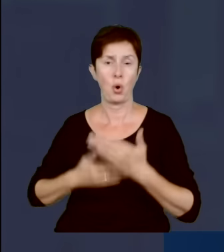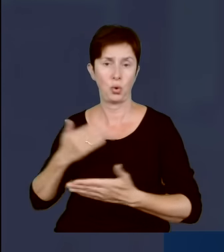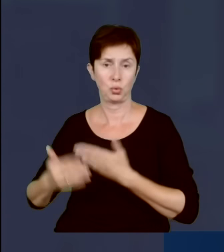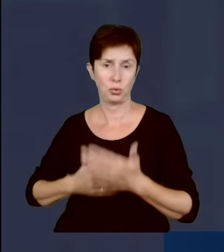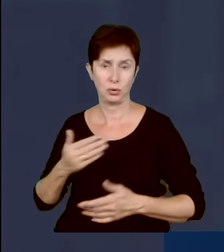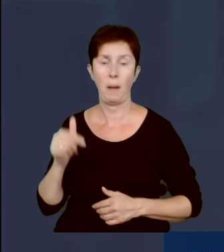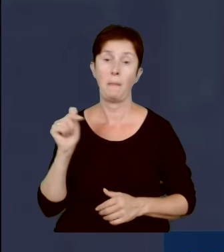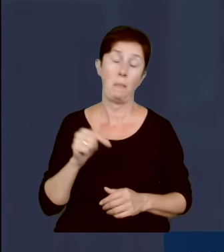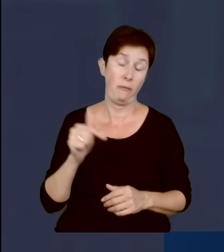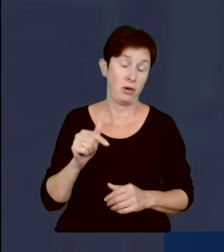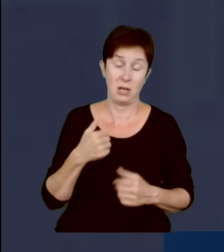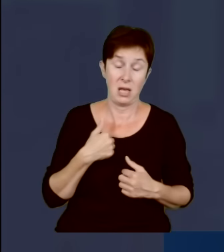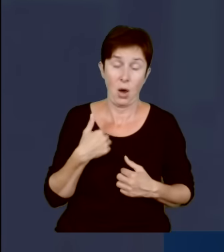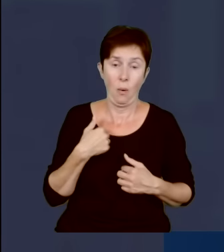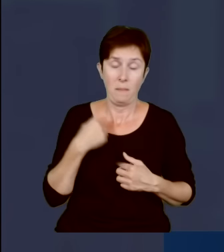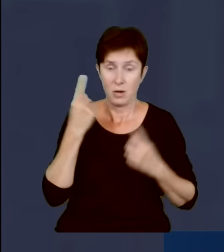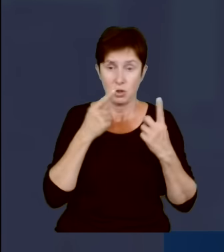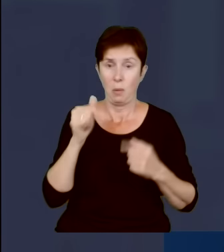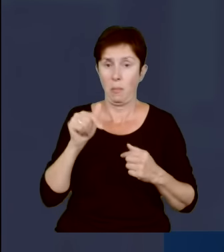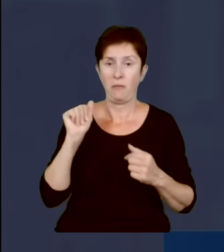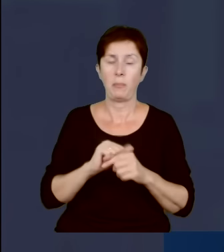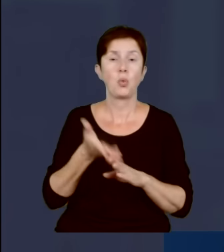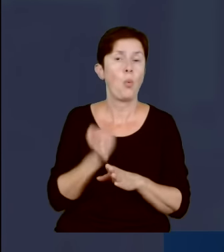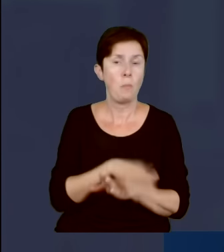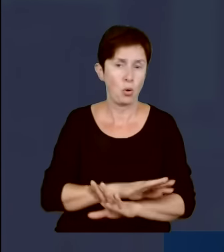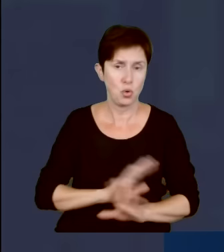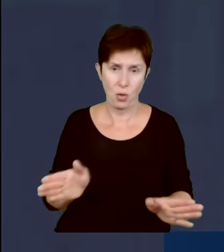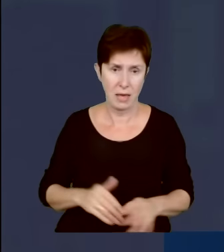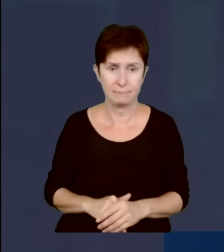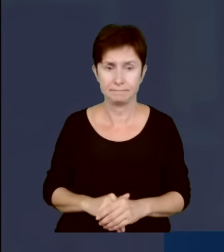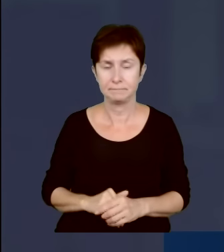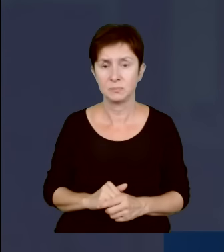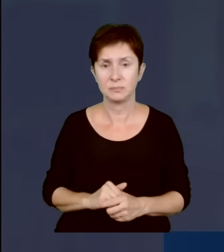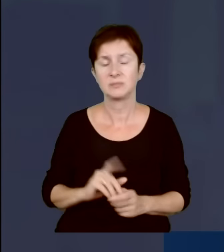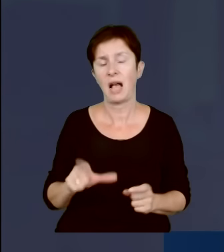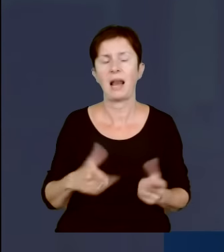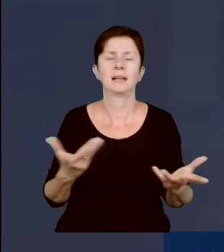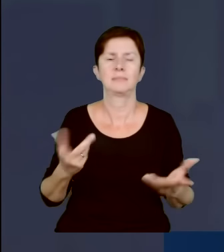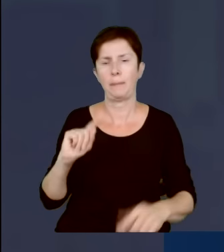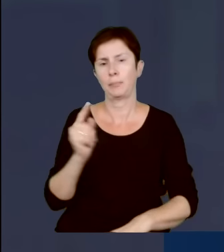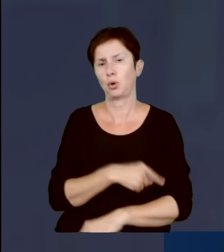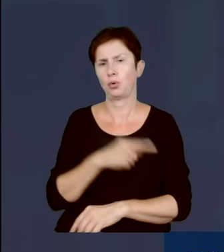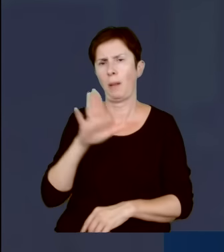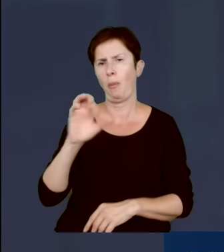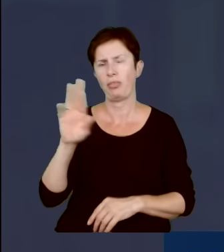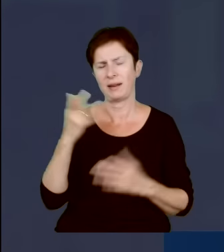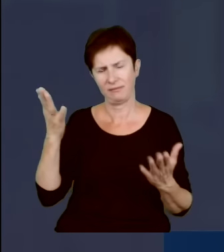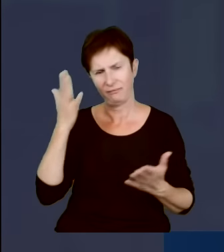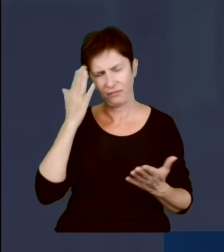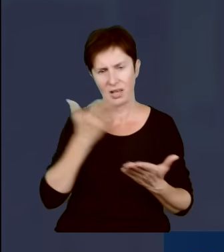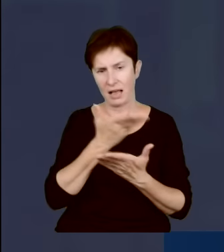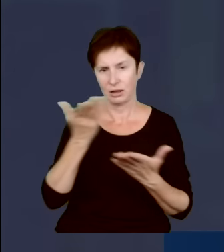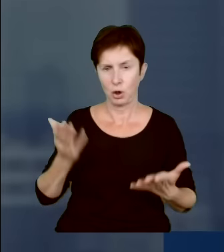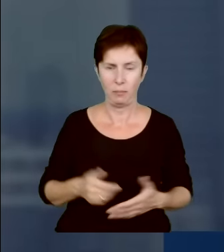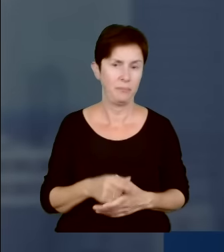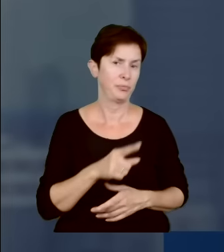umorzona. W moim głębokim przekonaniu tak należało zrobić. No ale czego się spodziewać po prokuraturze? Nie no, skoro jest zespół świeżo powołany